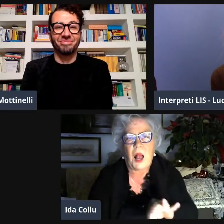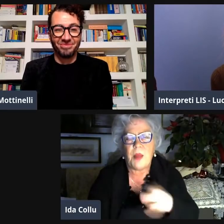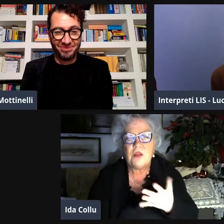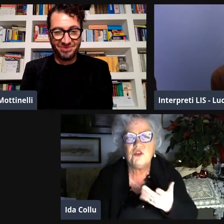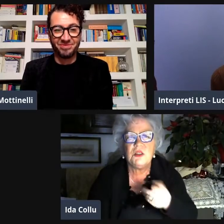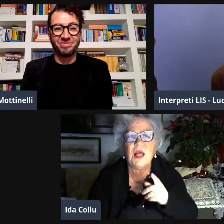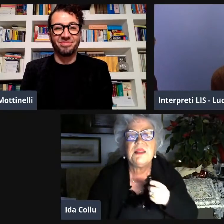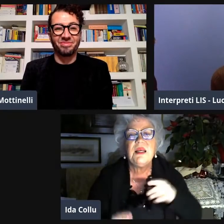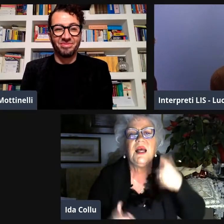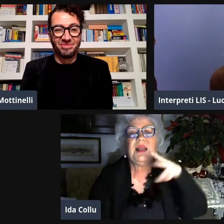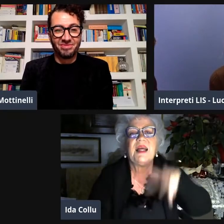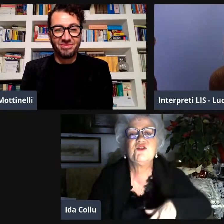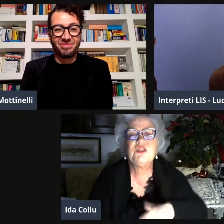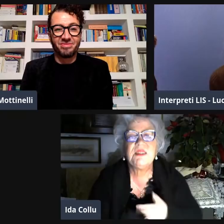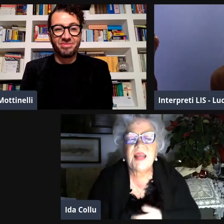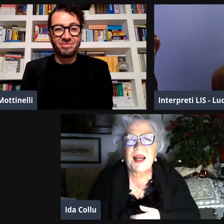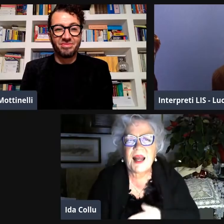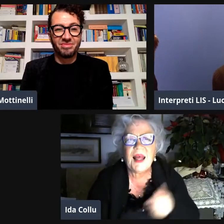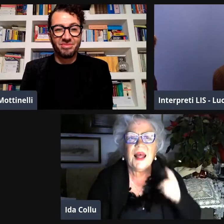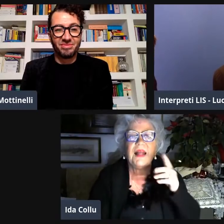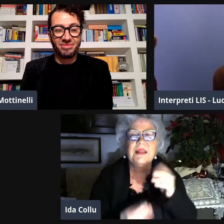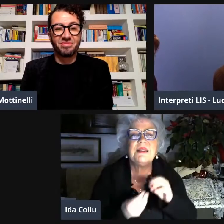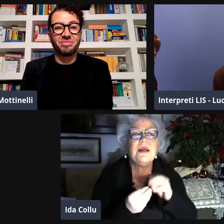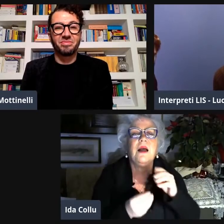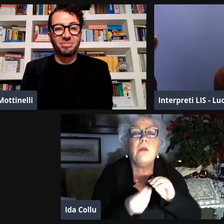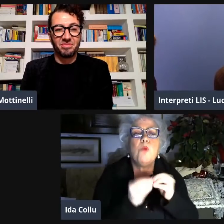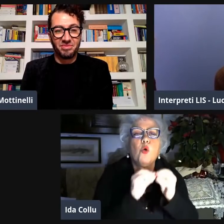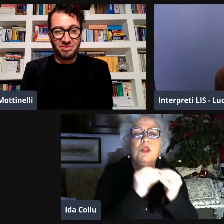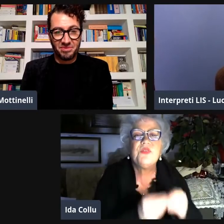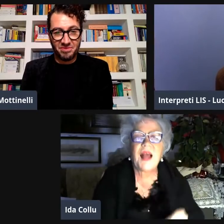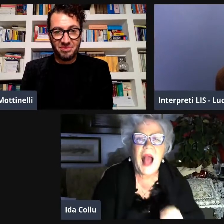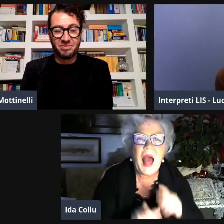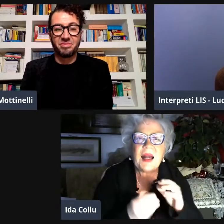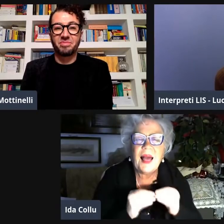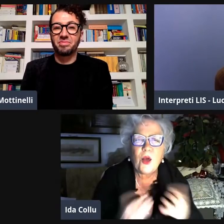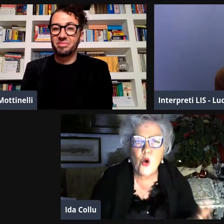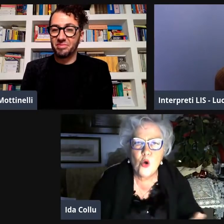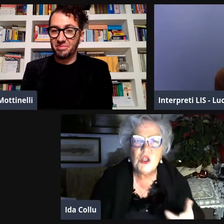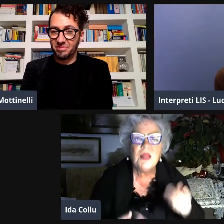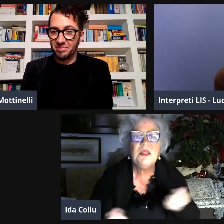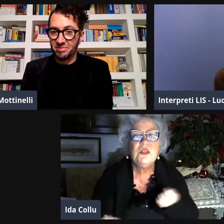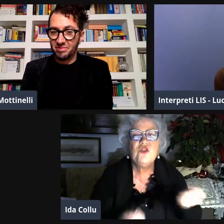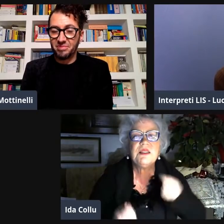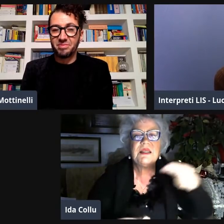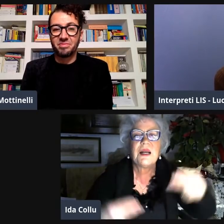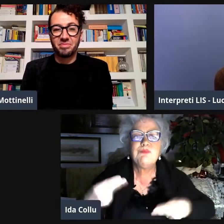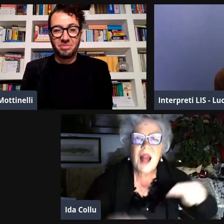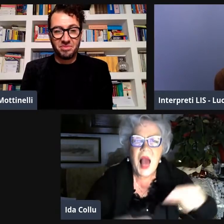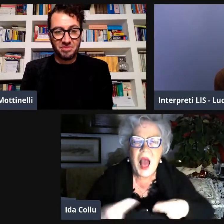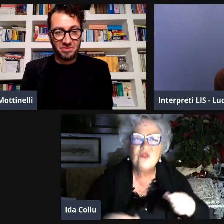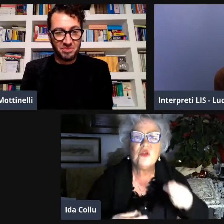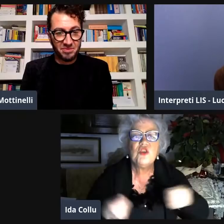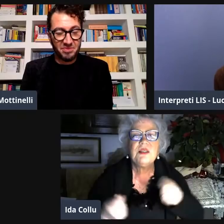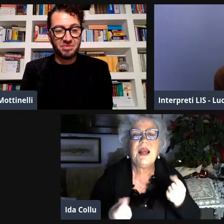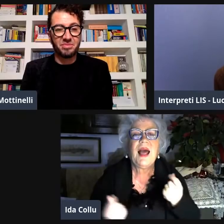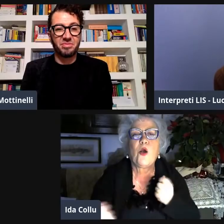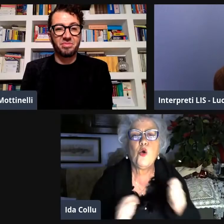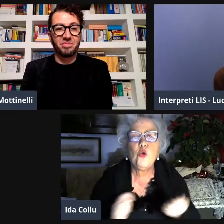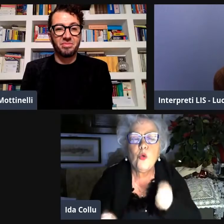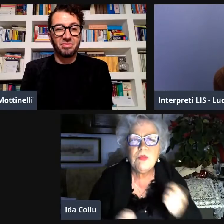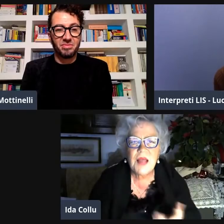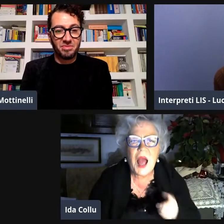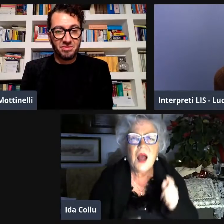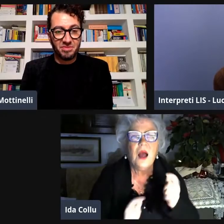non è solo la capacità di procreare di una donna la donna deve essere anche in grado di decidere di